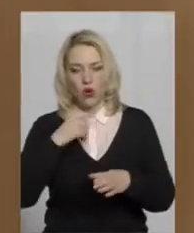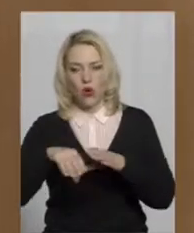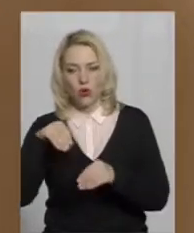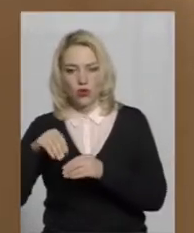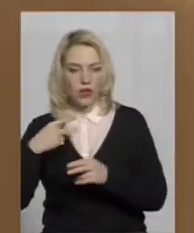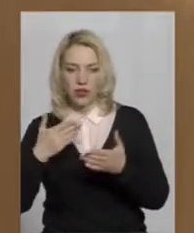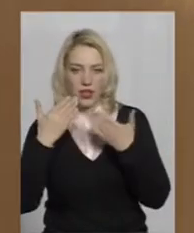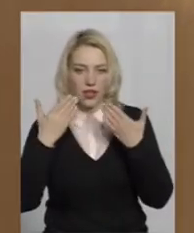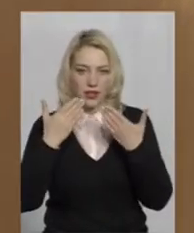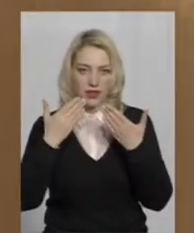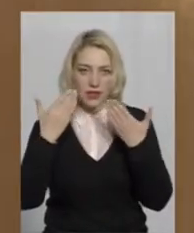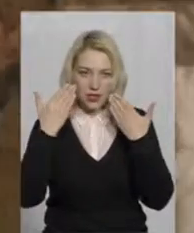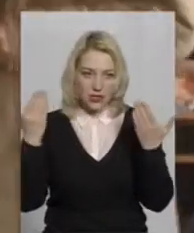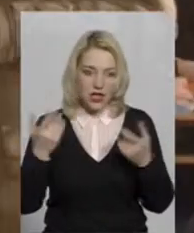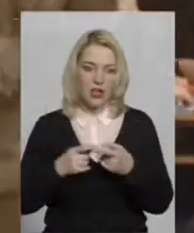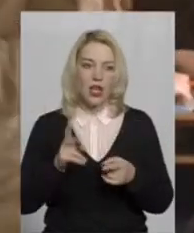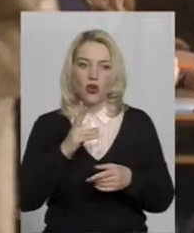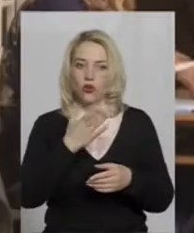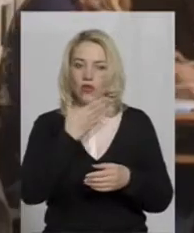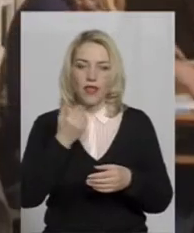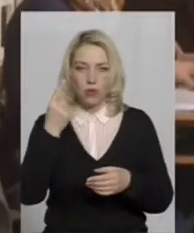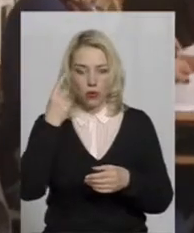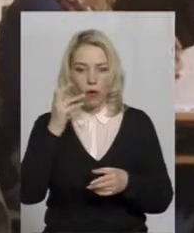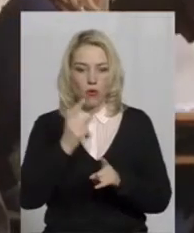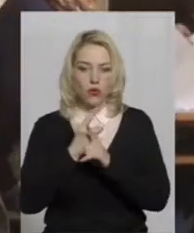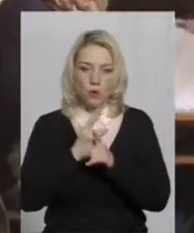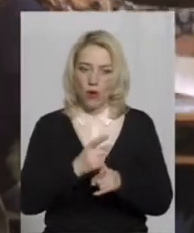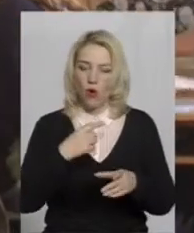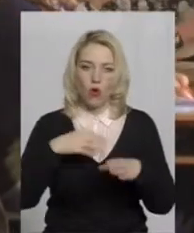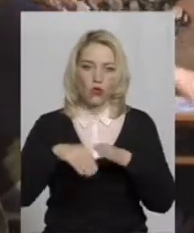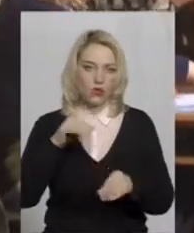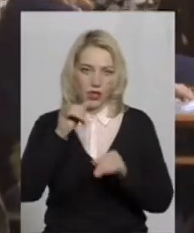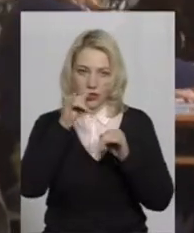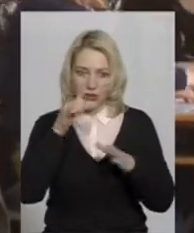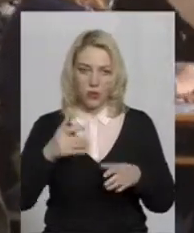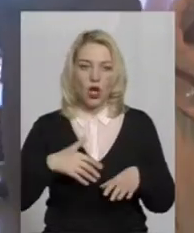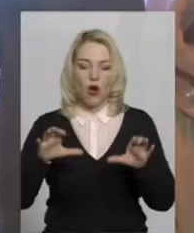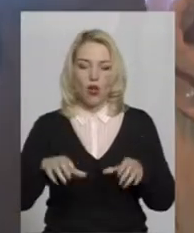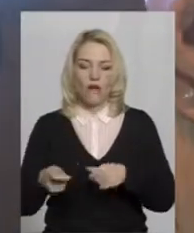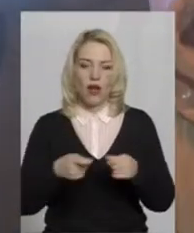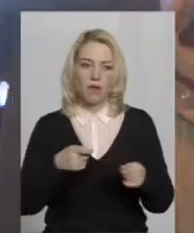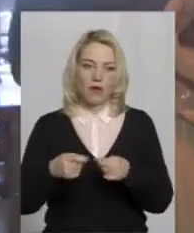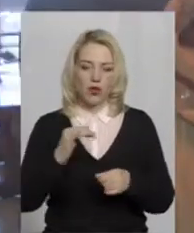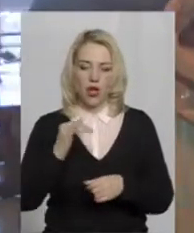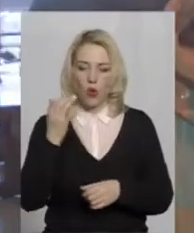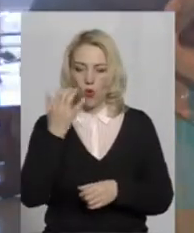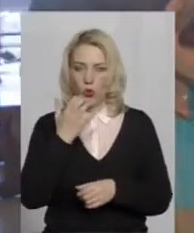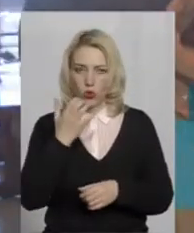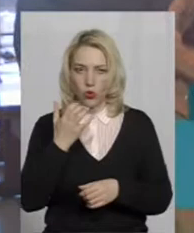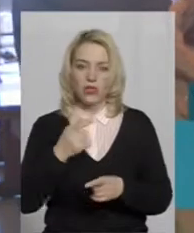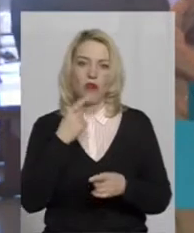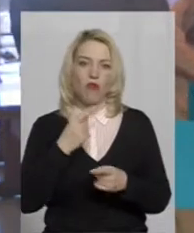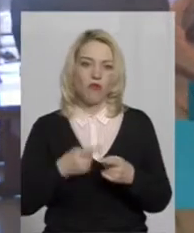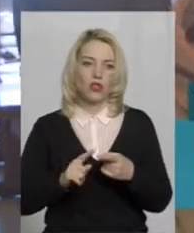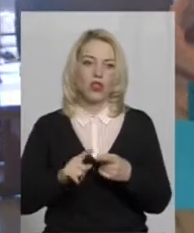заздалегідь не подбав про супровідників, голосувати не зможе. Голова правління «УТОС» каже, сьогодні спілкувалася з колегами з Західної Європи. Кажуть, що